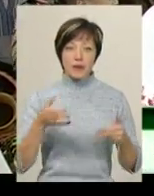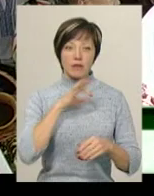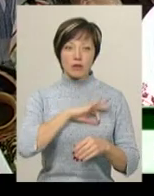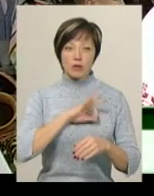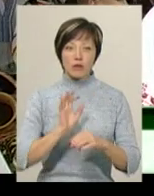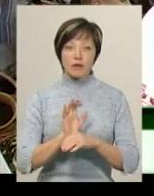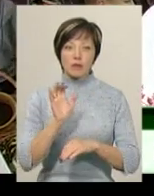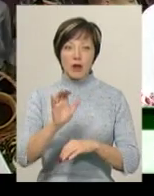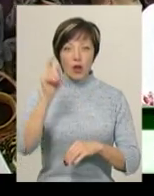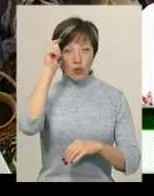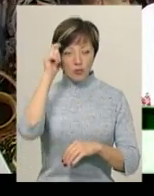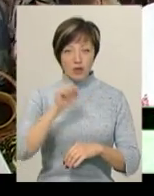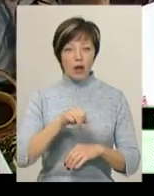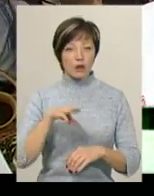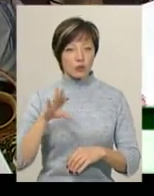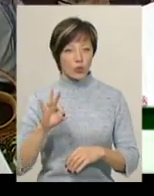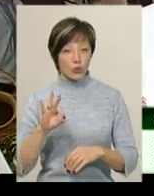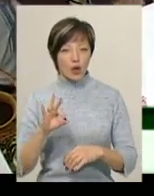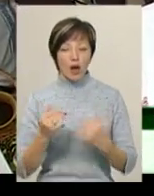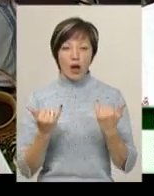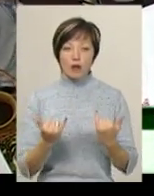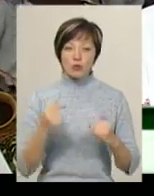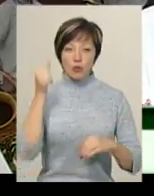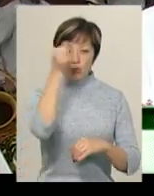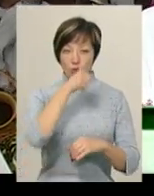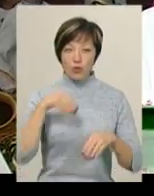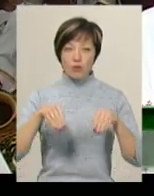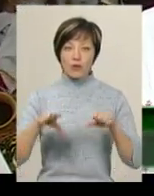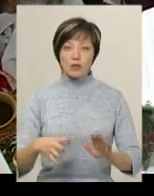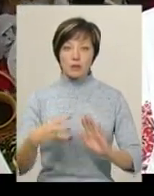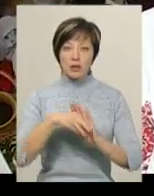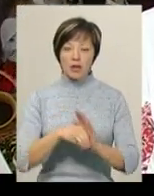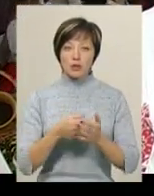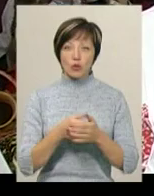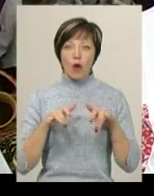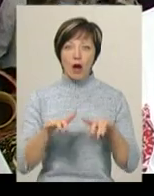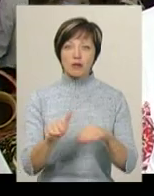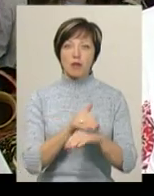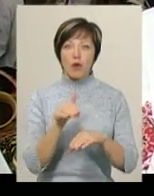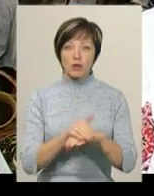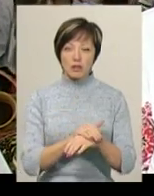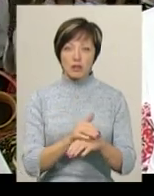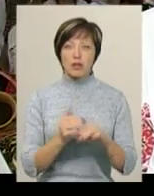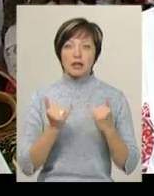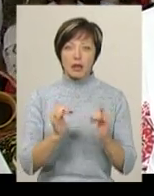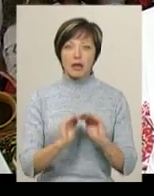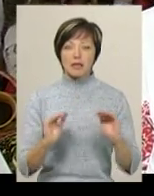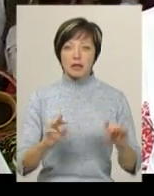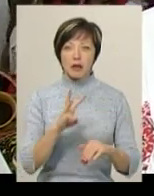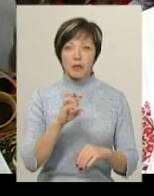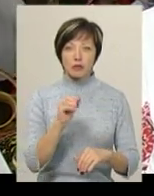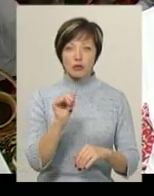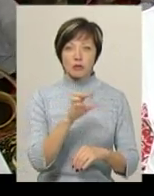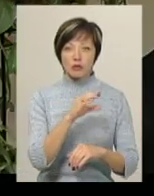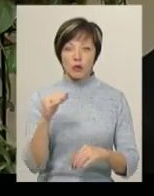відправляли хлопцям нашим в АТО. А цього року ми вирішили приєднатися до акції благодійної для дітей у Медживірський